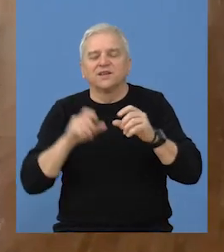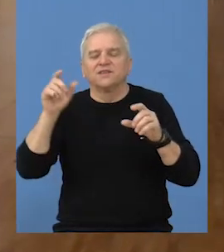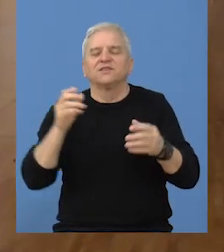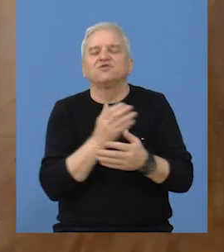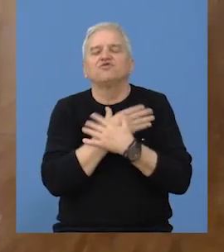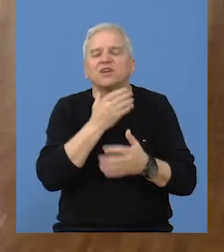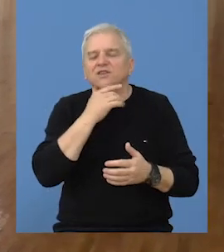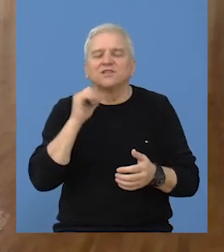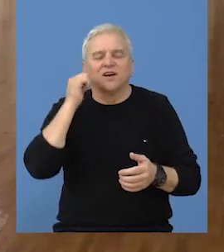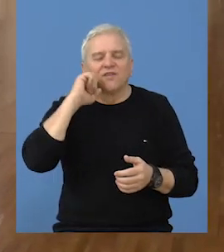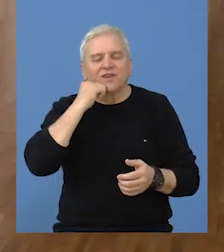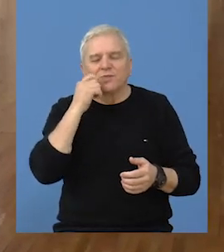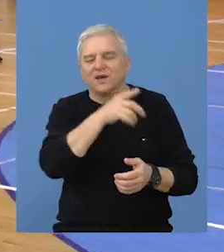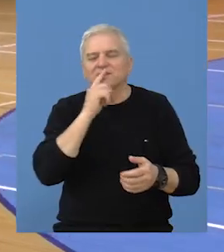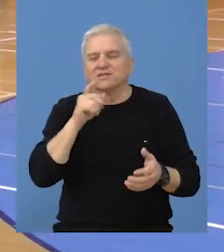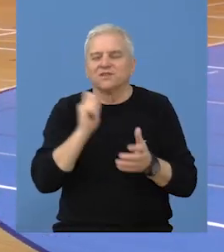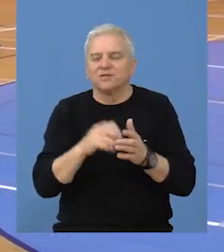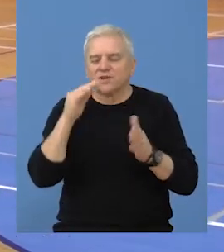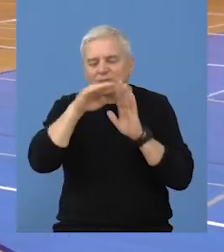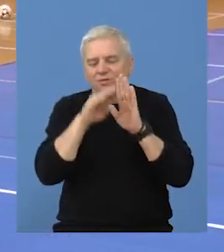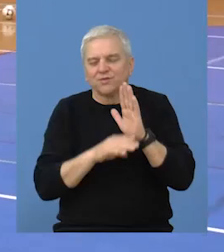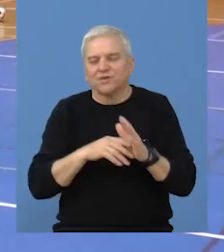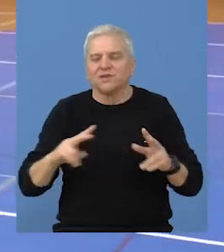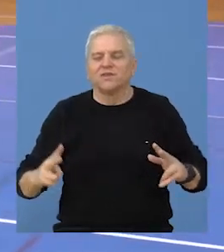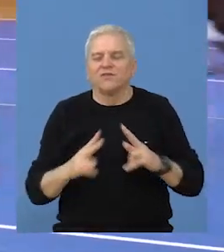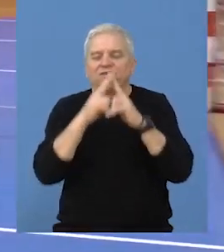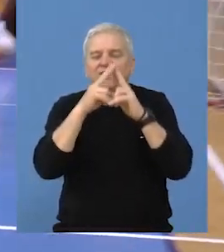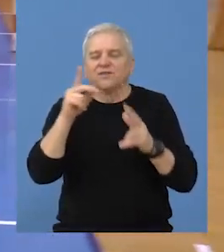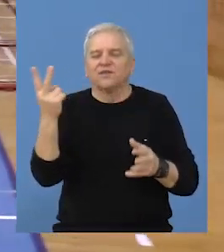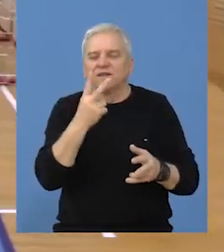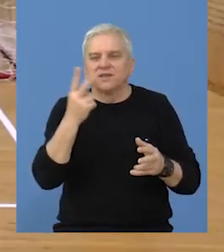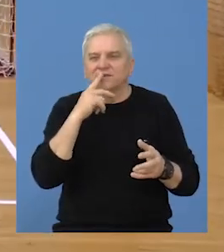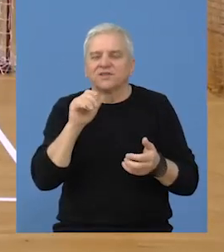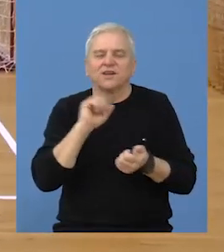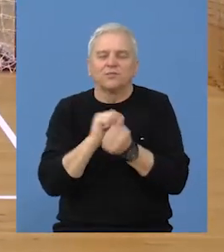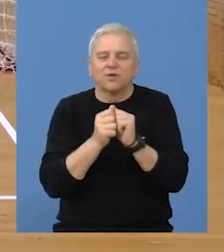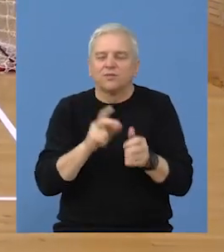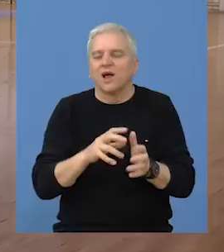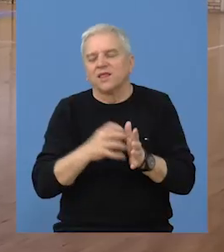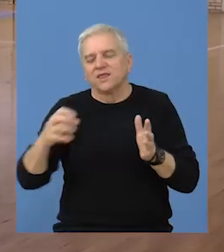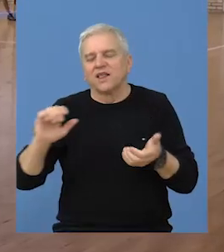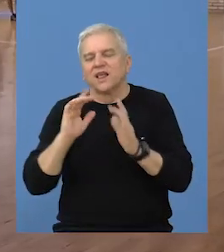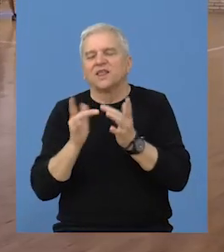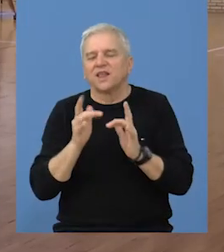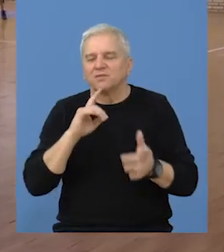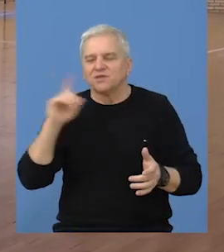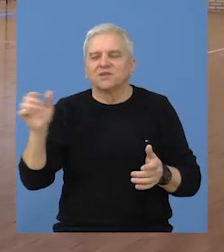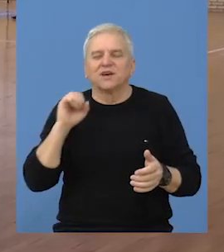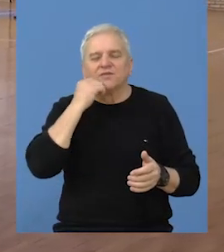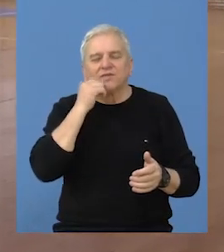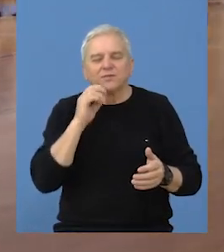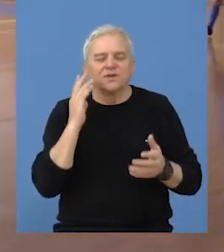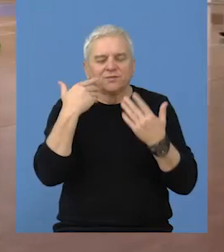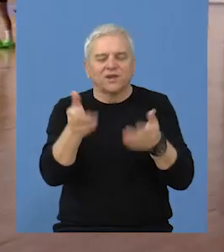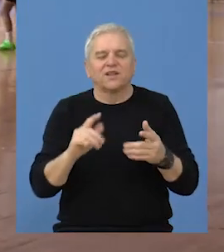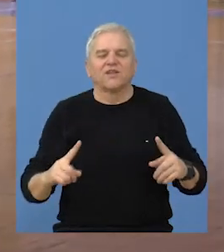gimnazije Žarko Zrenjanin iz Vrbasa, jer po propozicijama finalisti izbaraju plasman na dalje takmičenje. Vrbašani